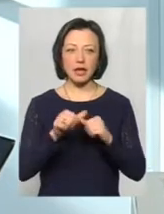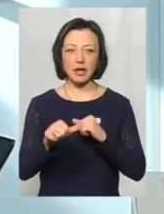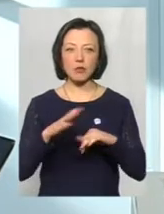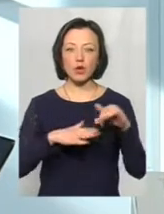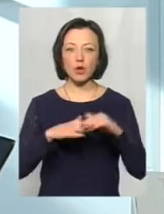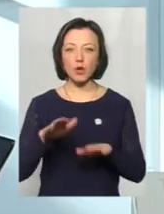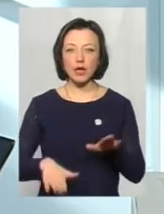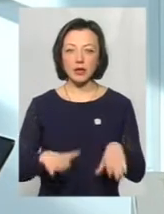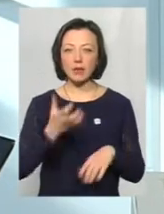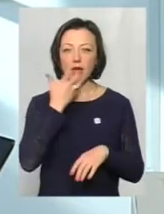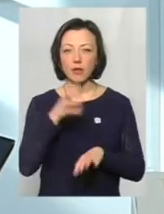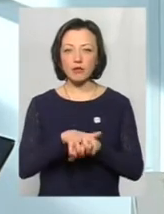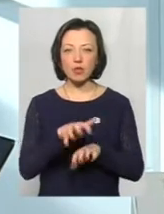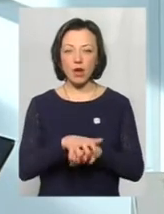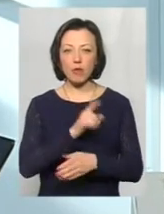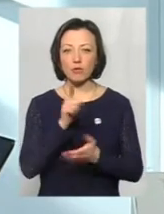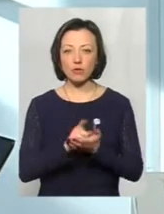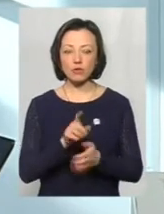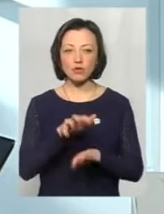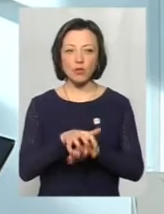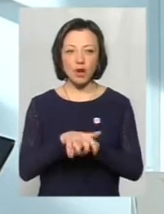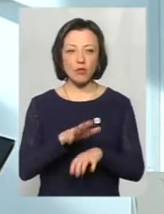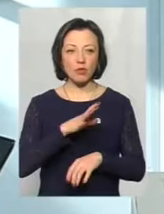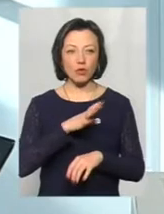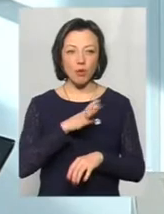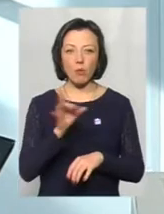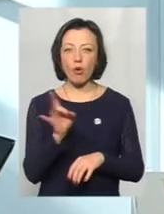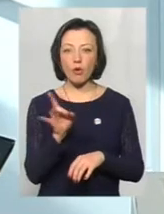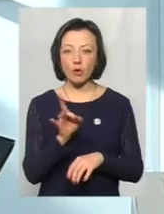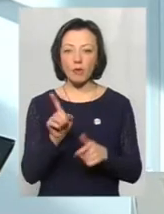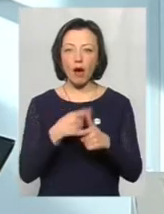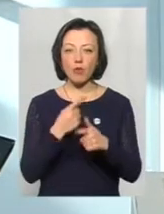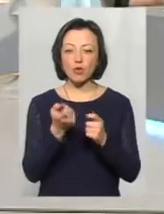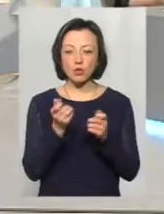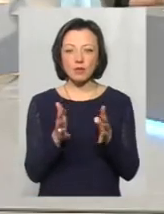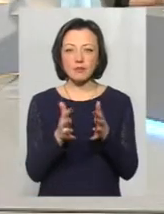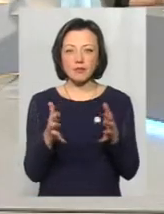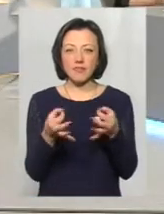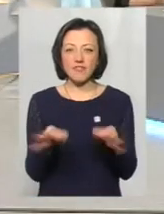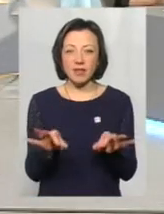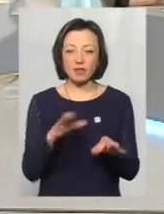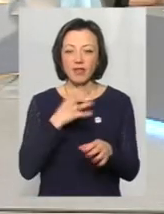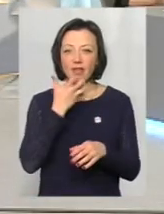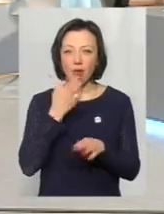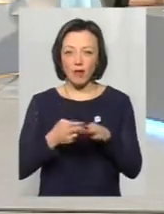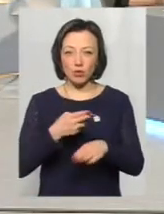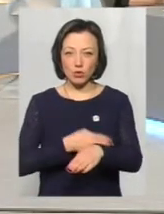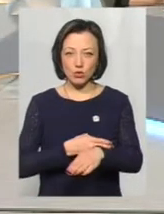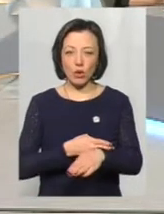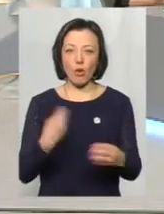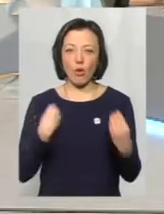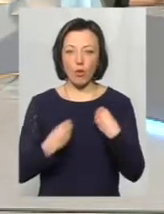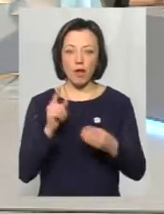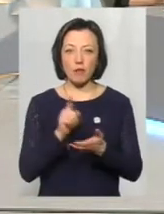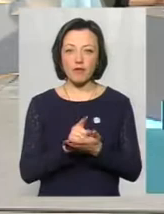ніг. Щоб було тепле взуття. Обов'язково, щоб взуття було по розміру, або навіть чуть вільне. Щоб був теплий носочок. Одяг